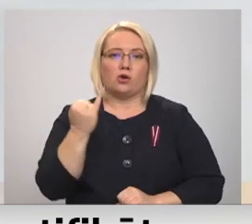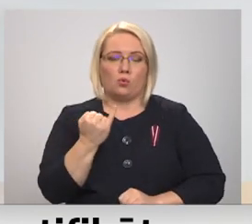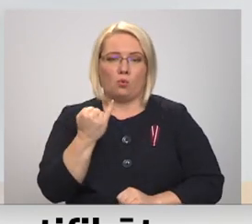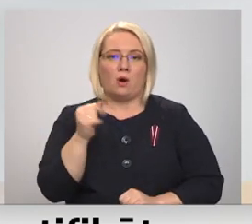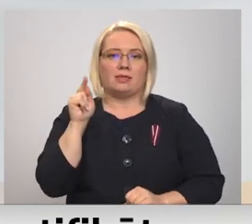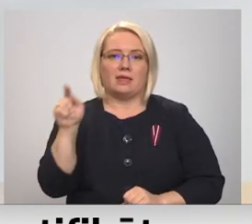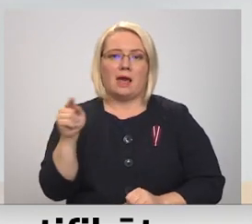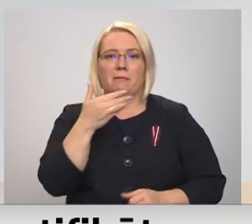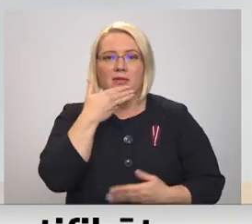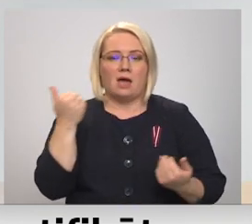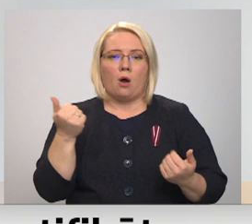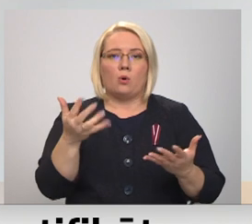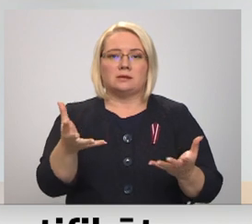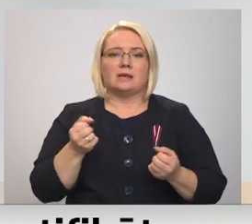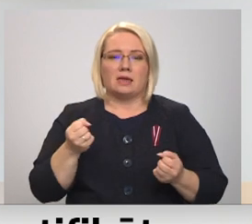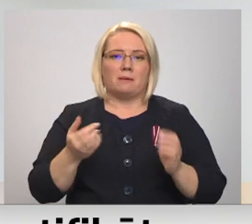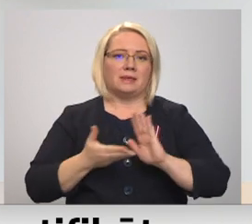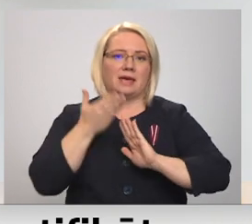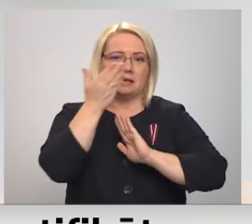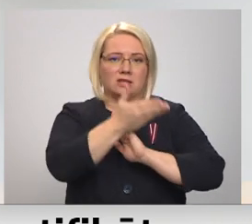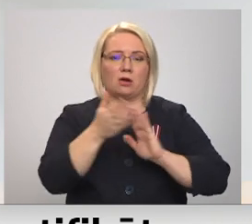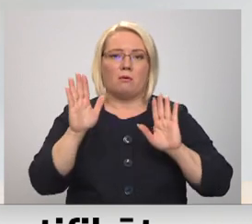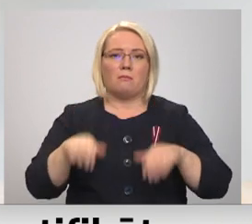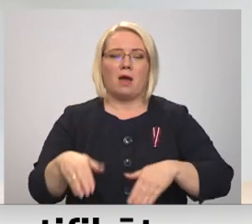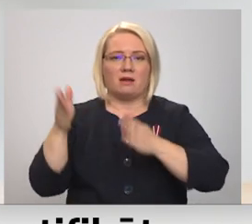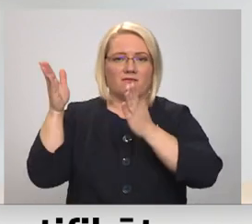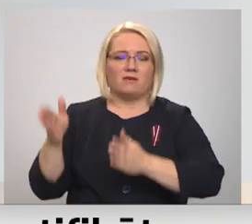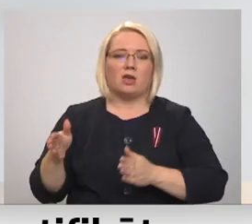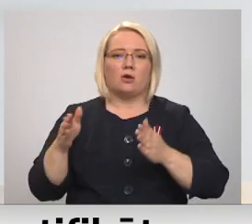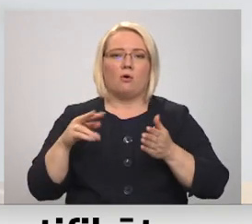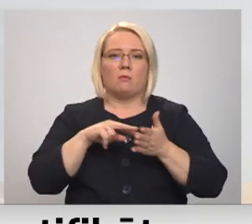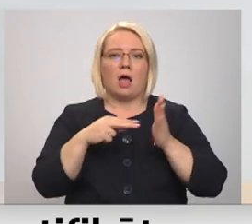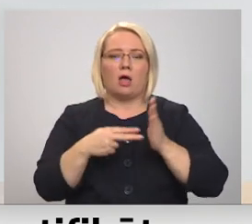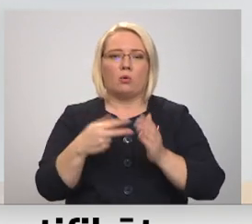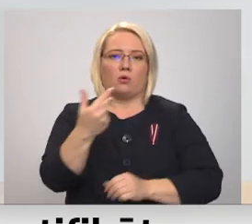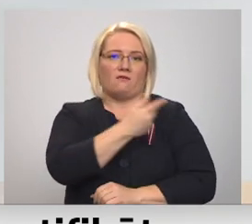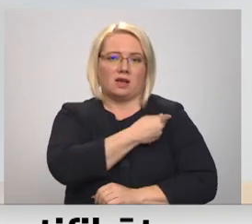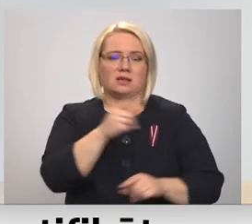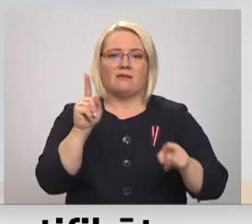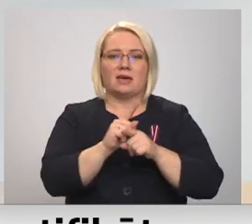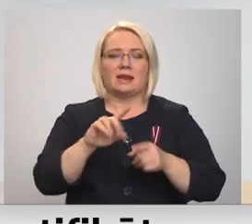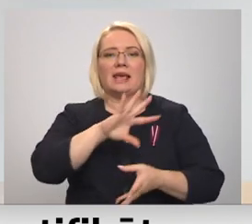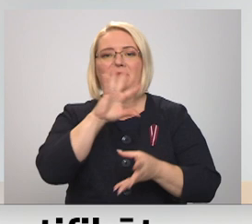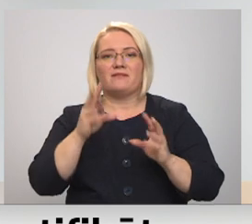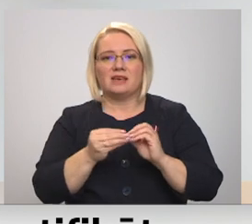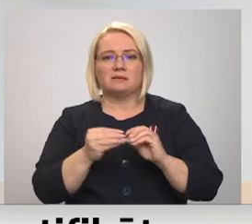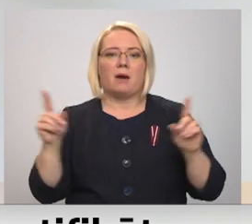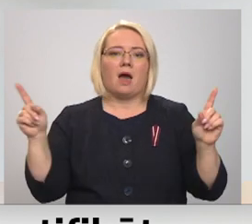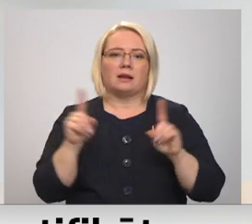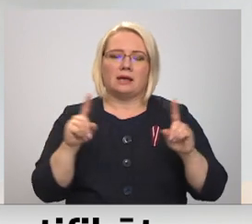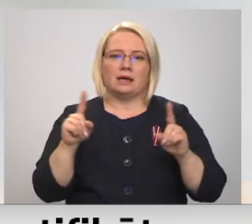viņiem nav saņemti iesniegumu par viņu plānoto vakcināciju, vai arī viņi vispār šobrīd ir